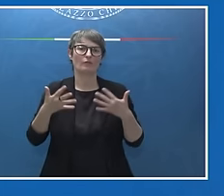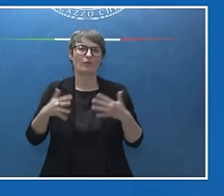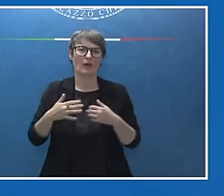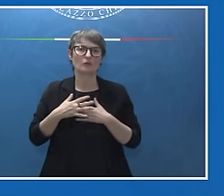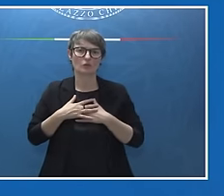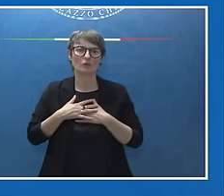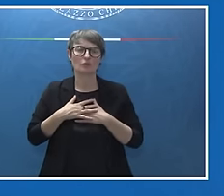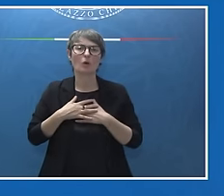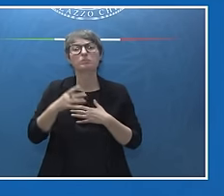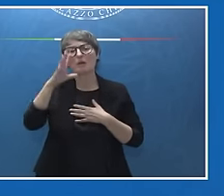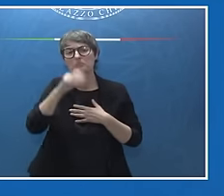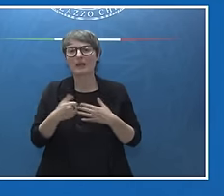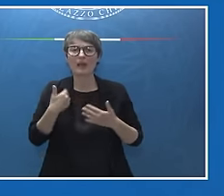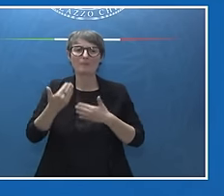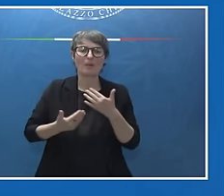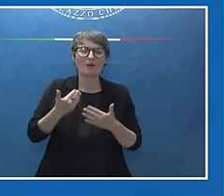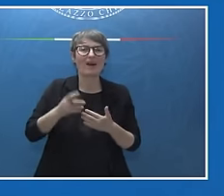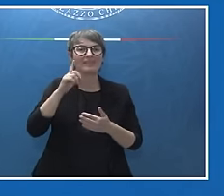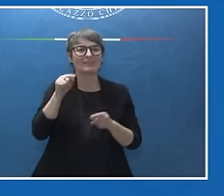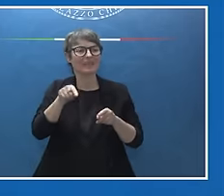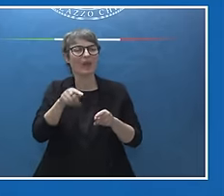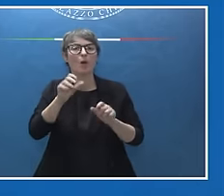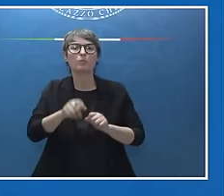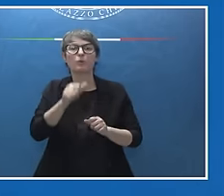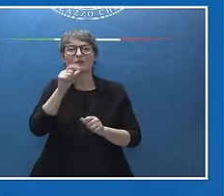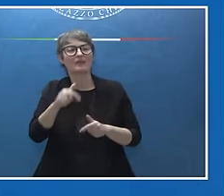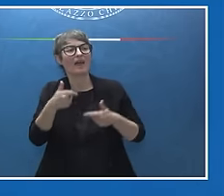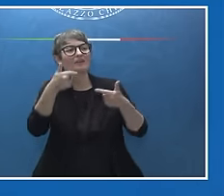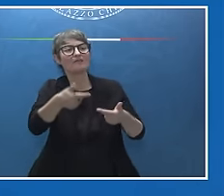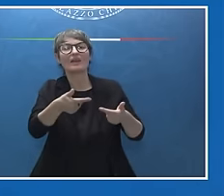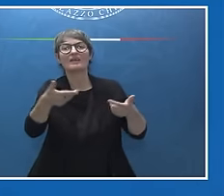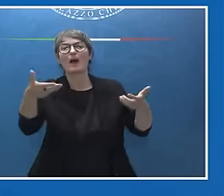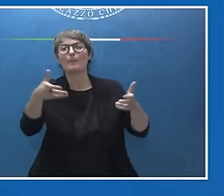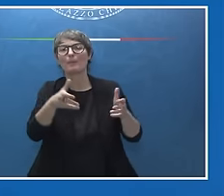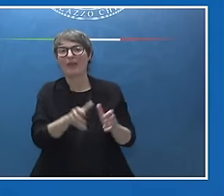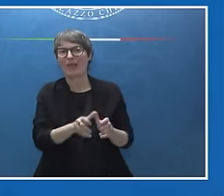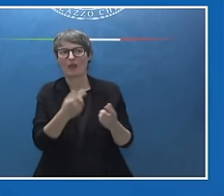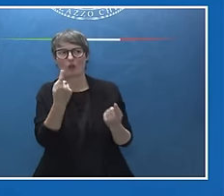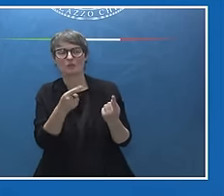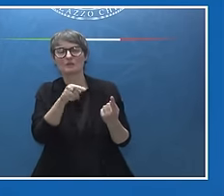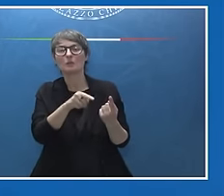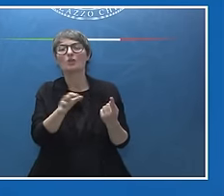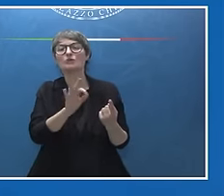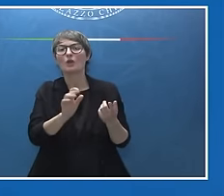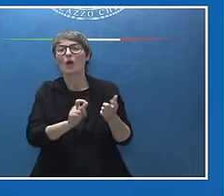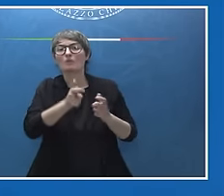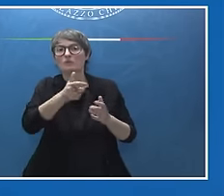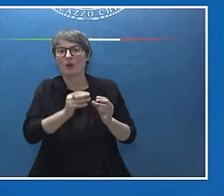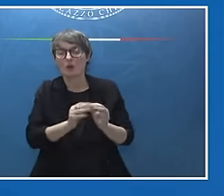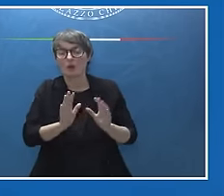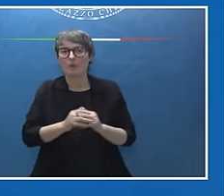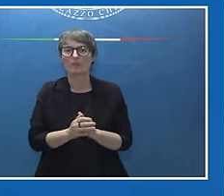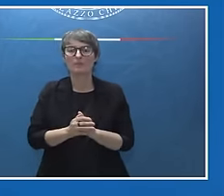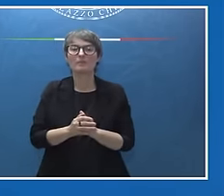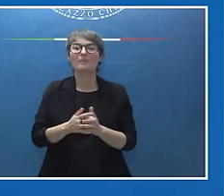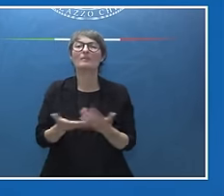un elemento di de-escalation. Approfitto, mi consenta anche in chiusura, per fare l'imbocca al